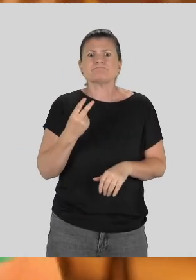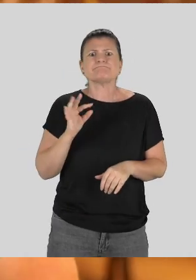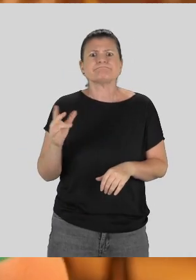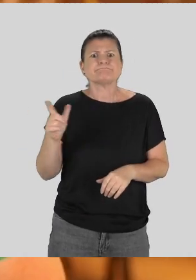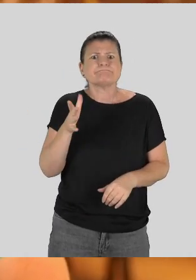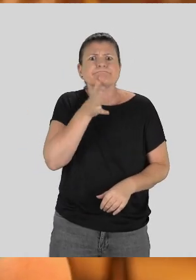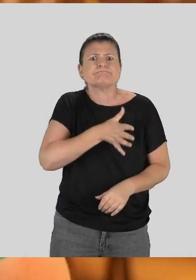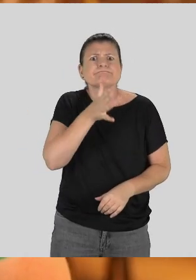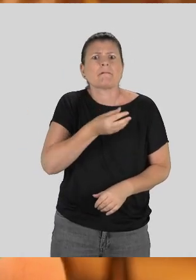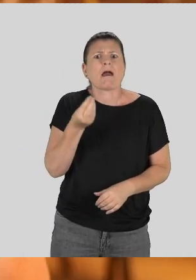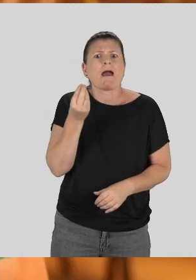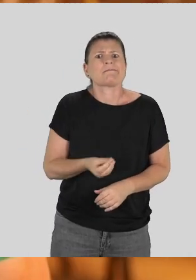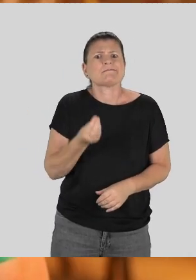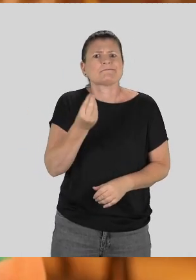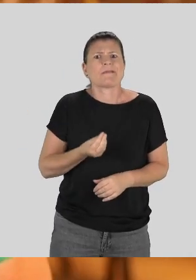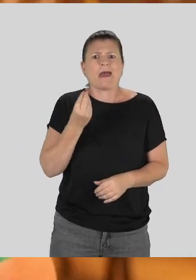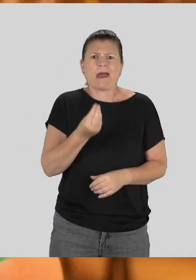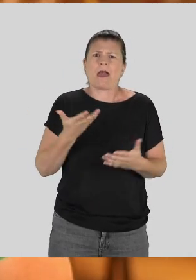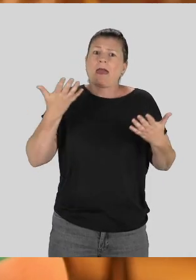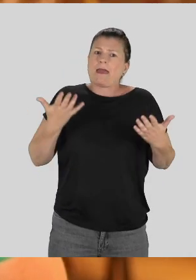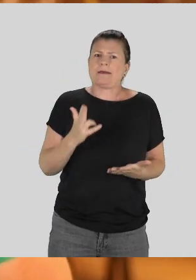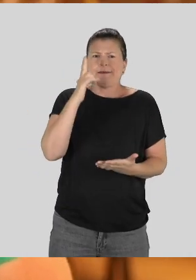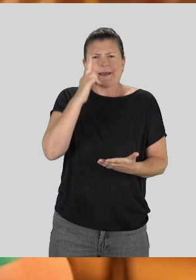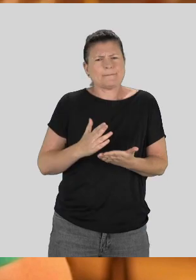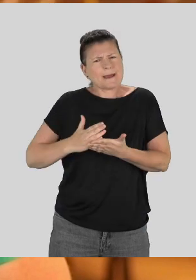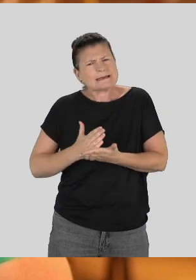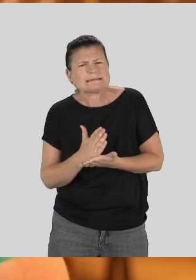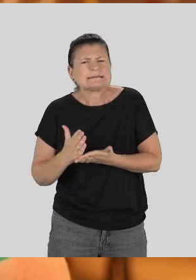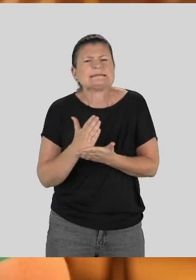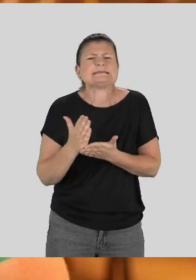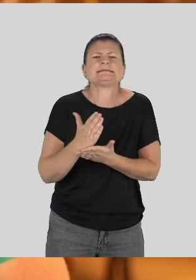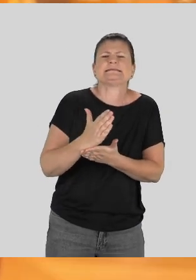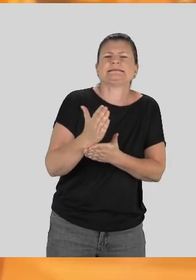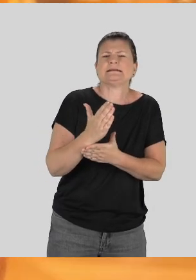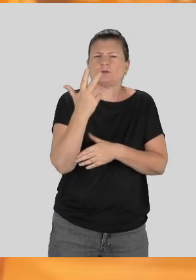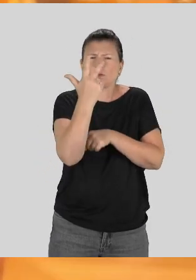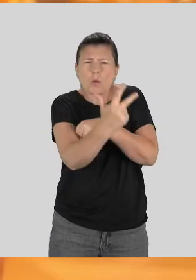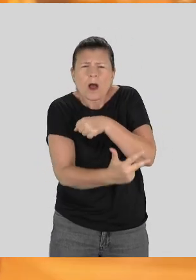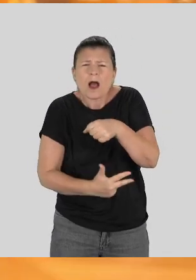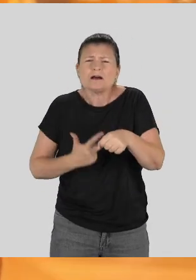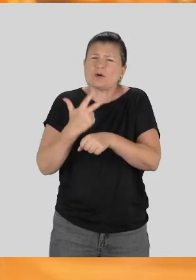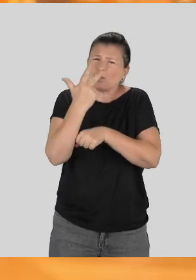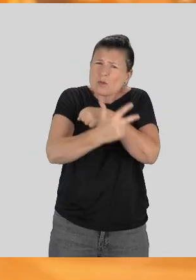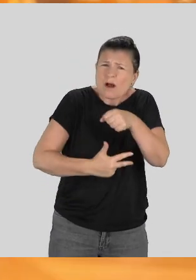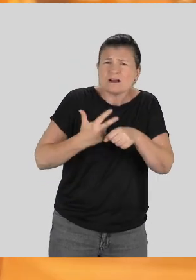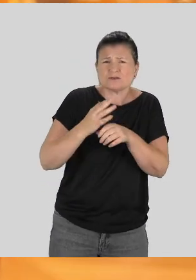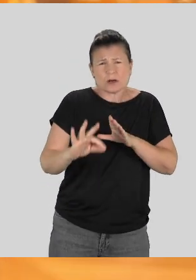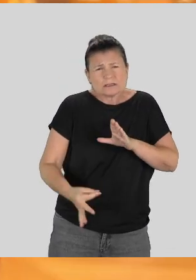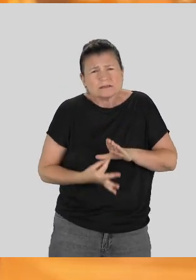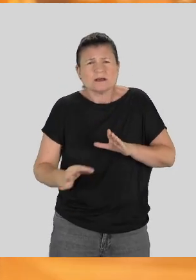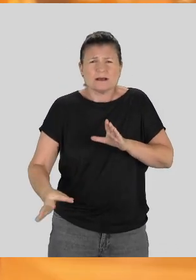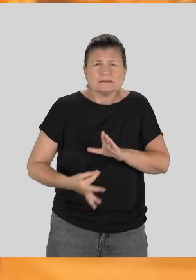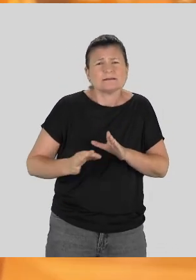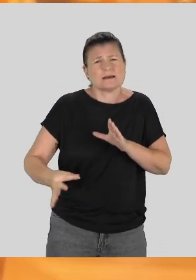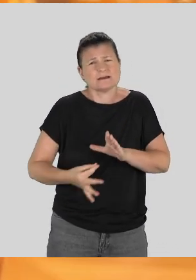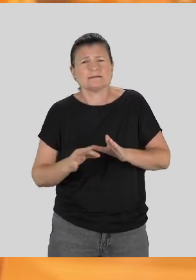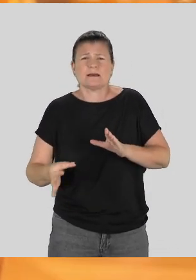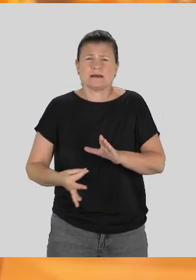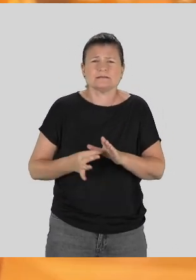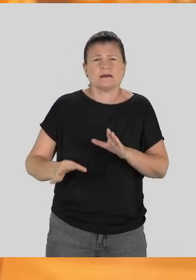on se rend compte qu'on a une infertilité de couple. Donc c'est un parcours du combattant qui s'enclenche et il nous faut trois ans. Trois ans de